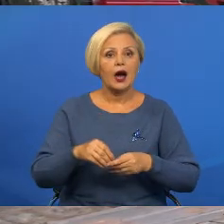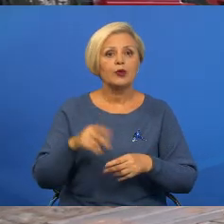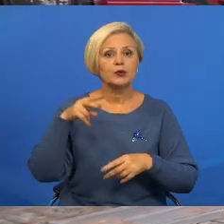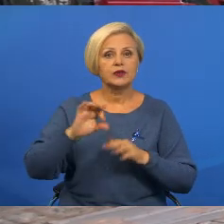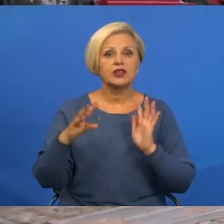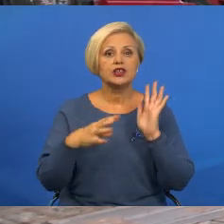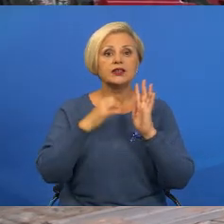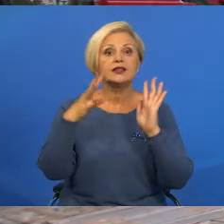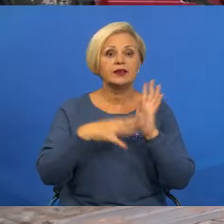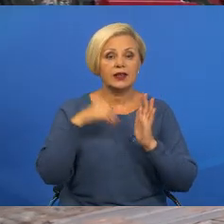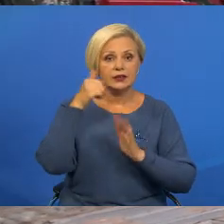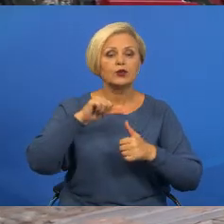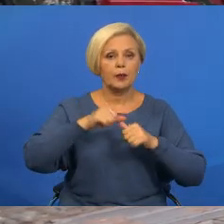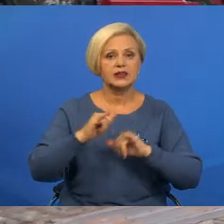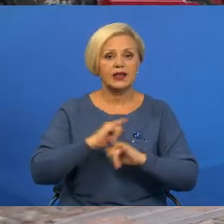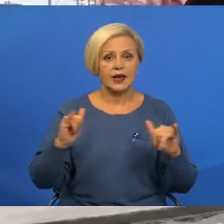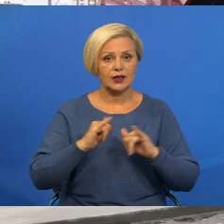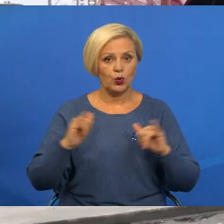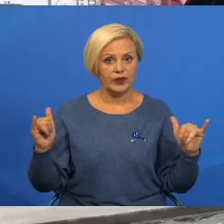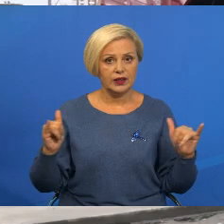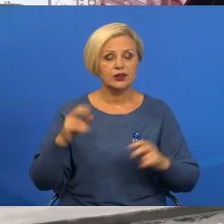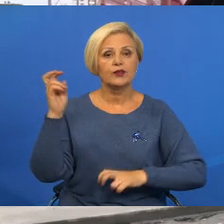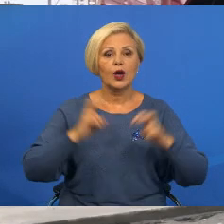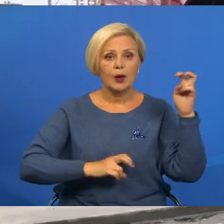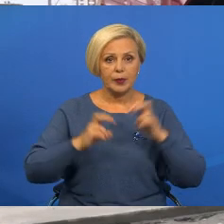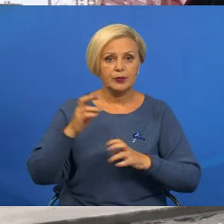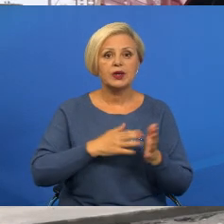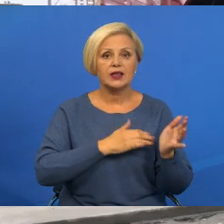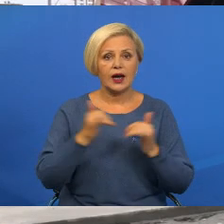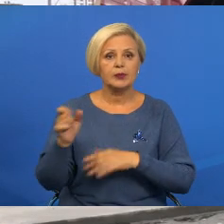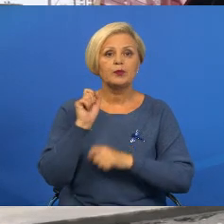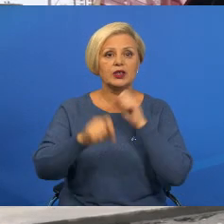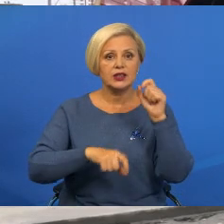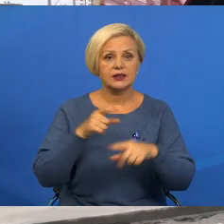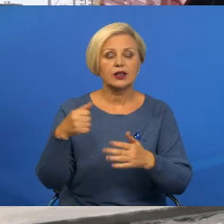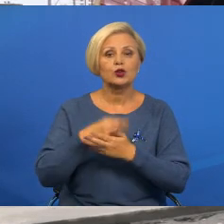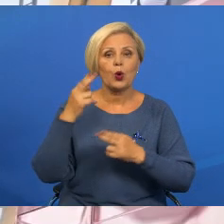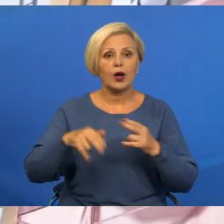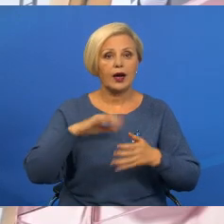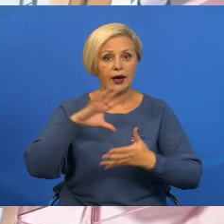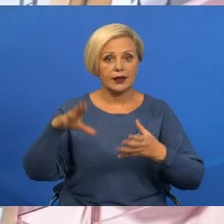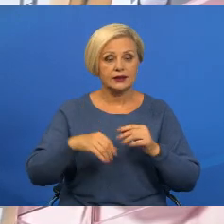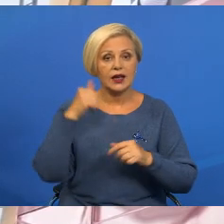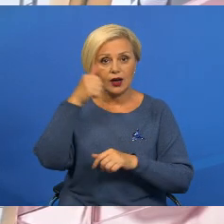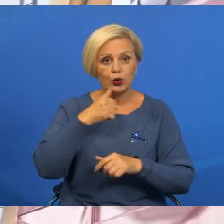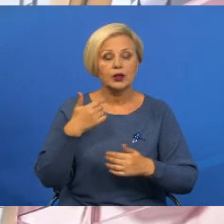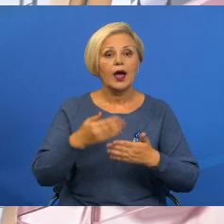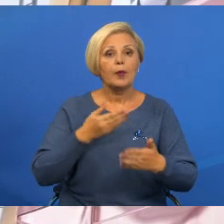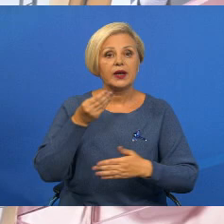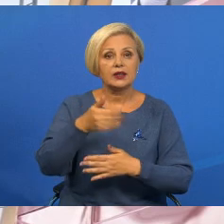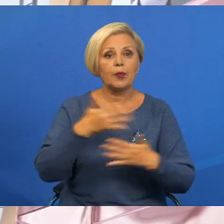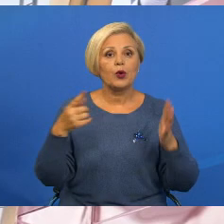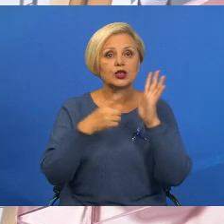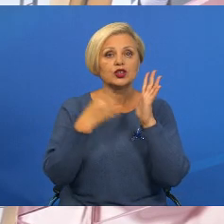2019 года постоянно повялишиваются. Продприемство забеспечено заказами до конца года. Поступила продаплата за свыше чем